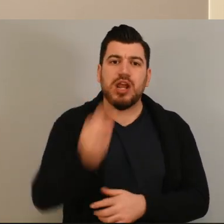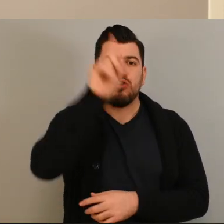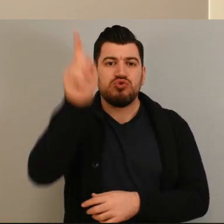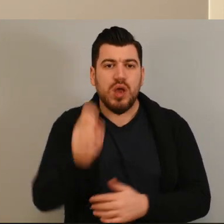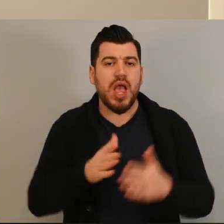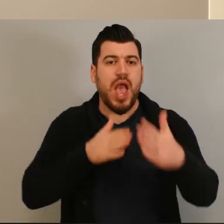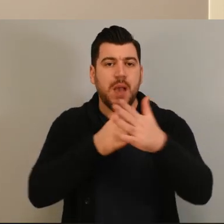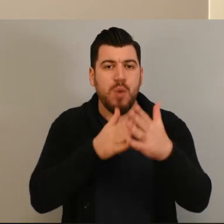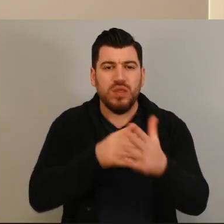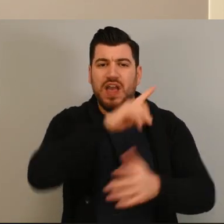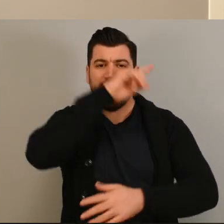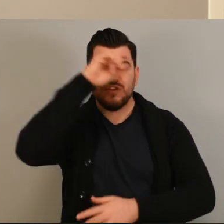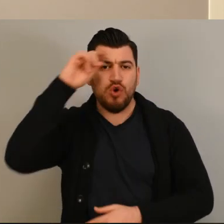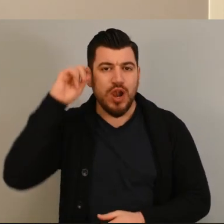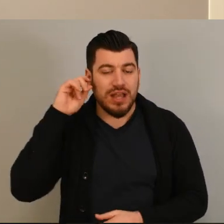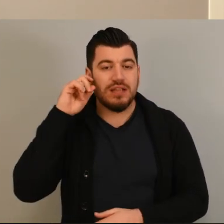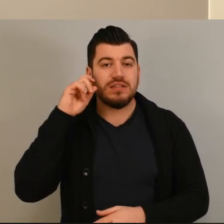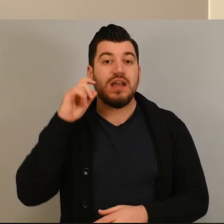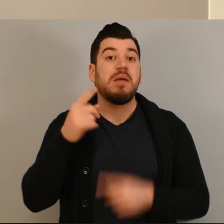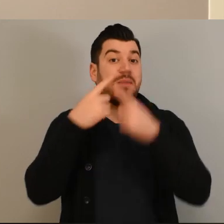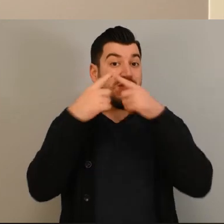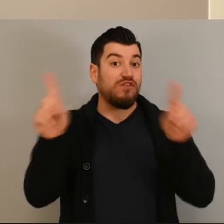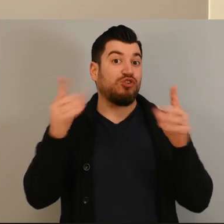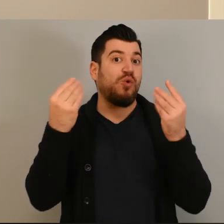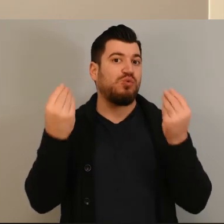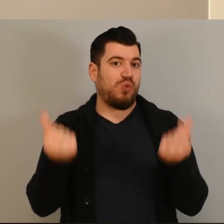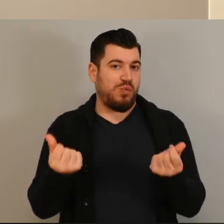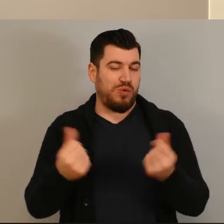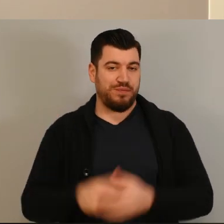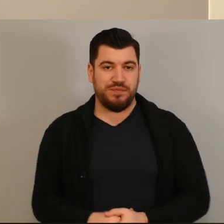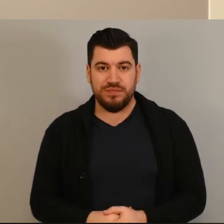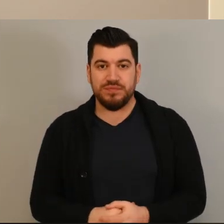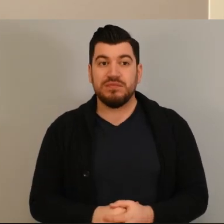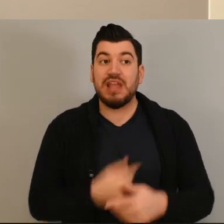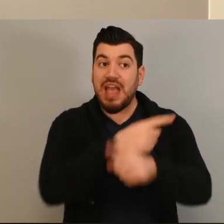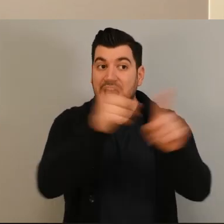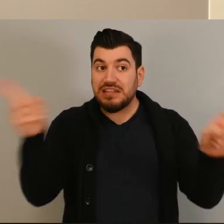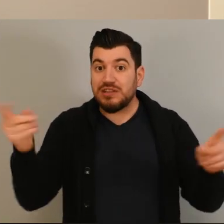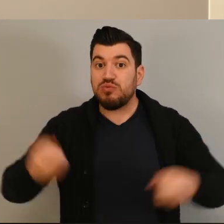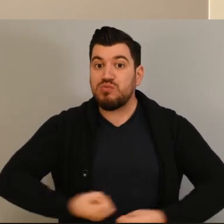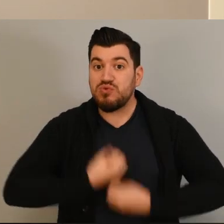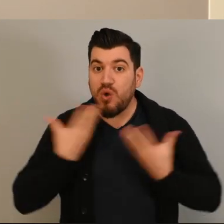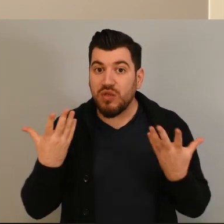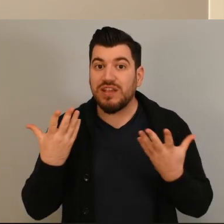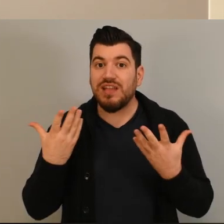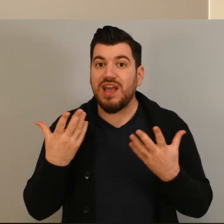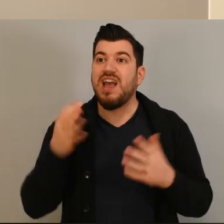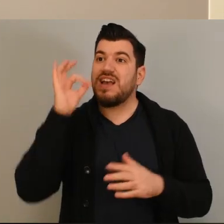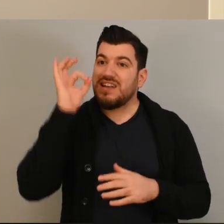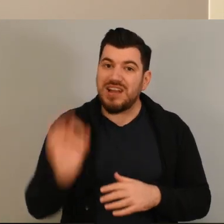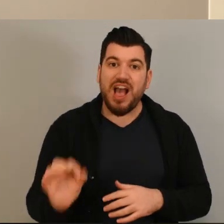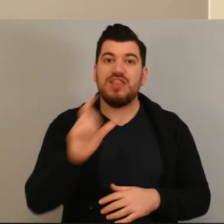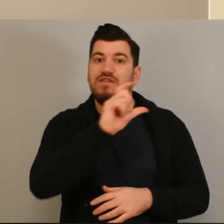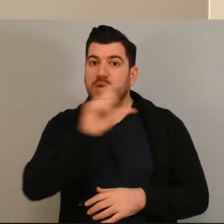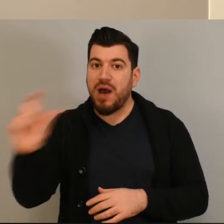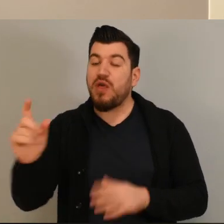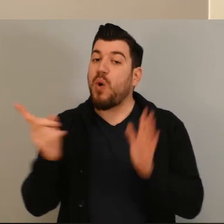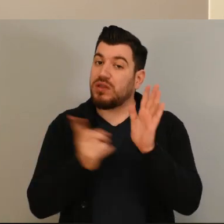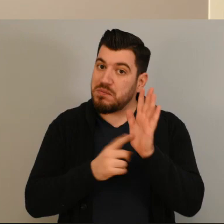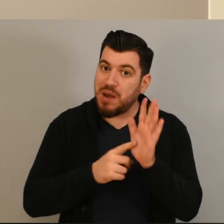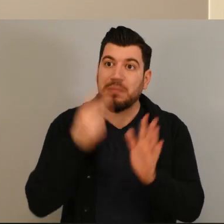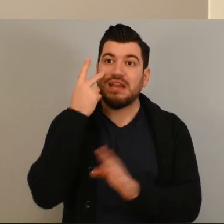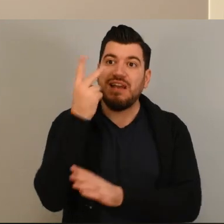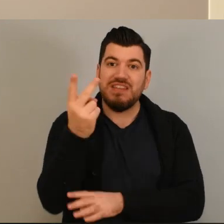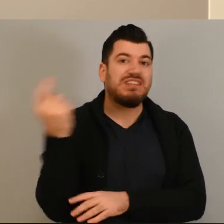τις δυσκολίες με άλλα μάτια. Όσες και όσους νιώθετε αυτό το κάλεσμα κάθε εβδομάδα, κάθε Τετάρτη